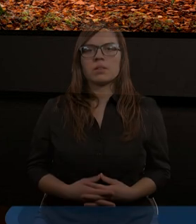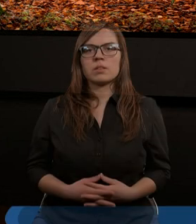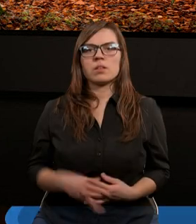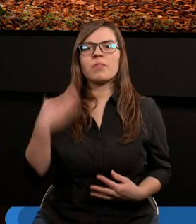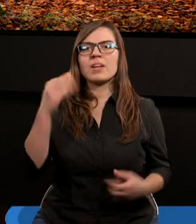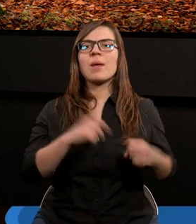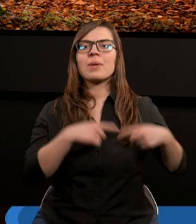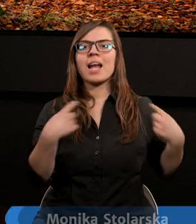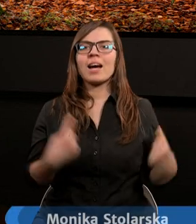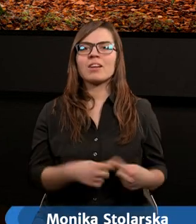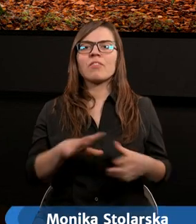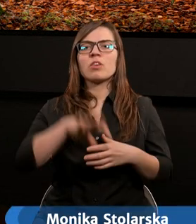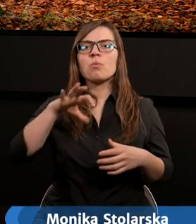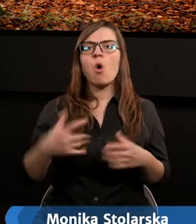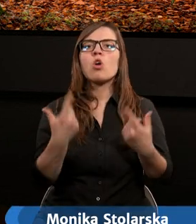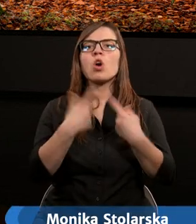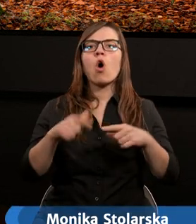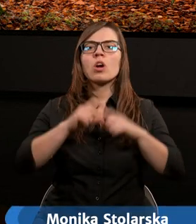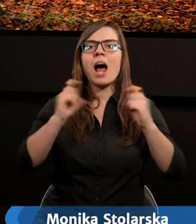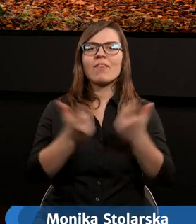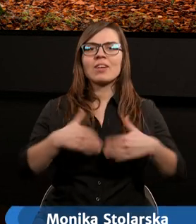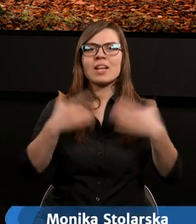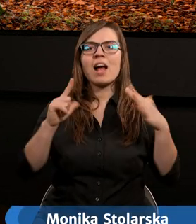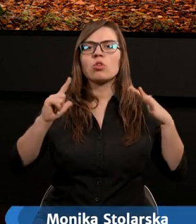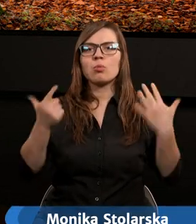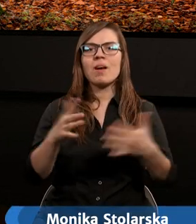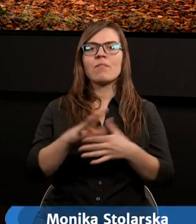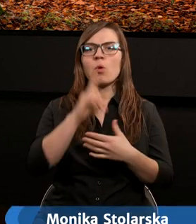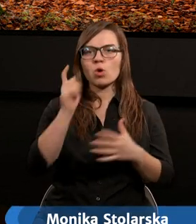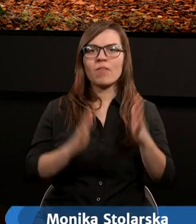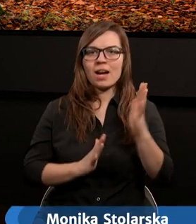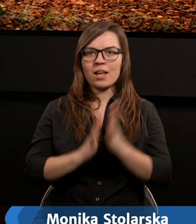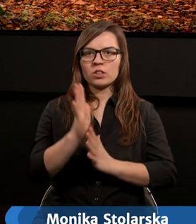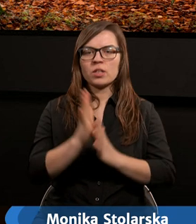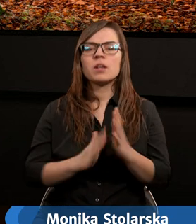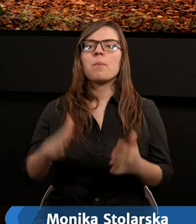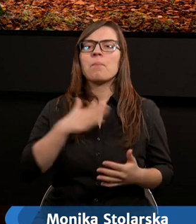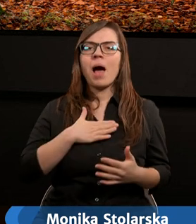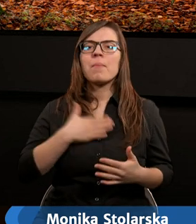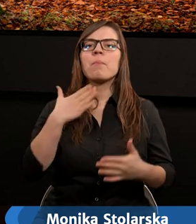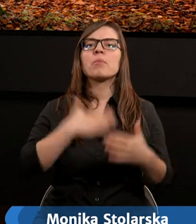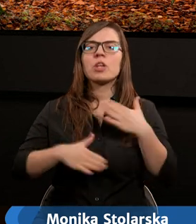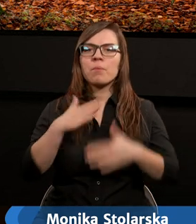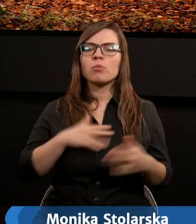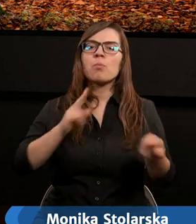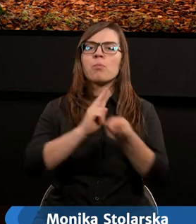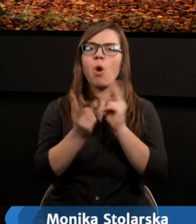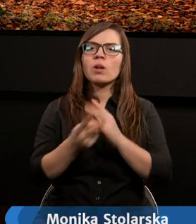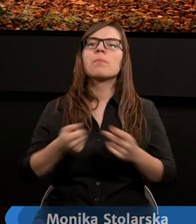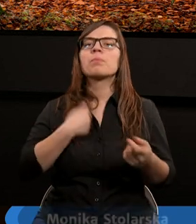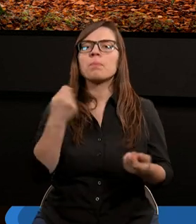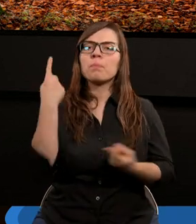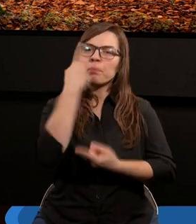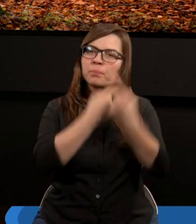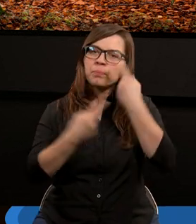Witam serdecznie w zborze Kościoła Adwentystyczna VII. Mamy przyjemność spotkać się, ażeby